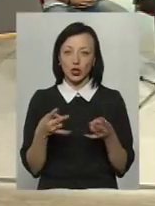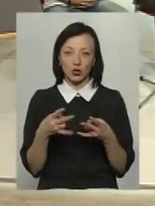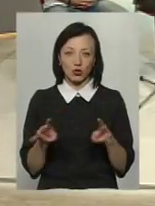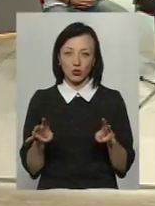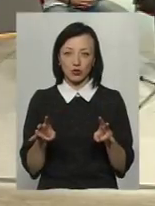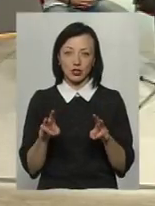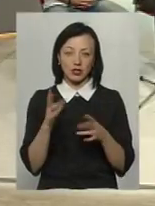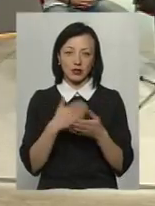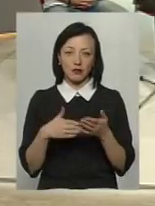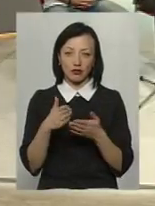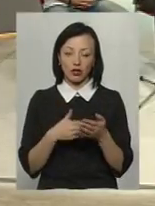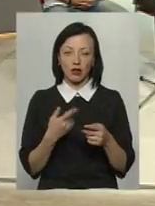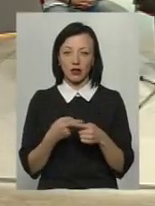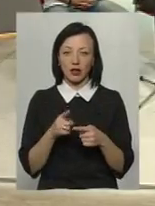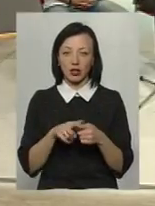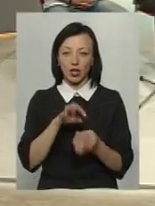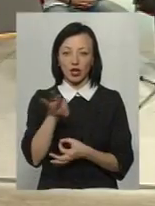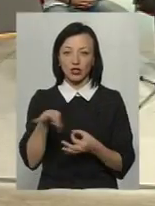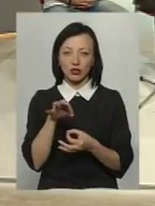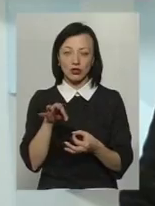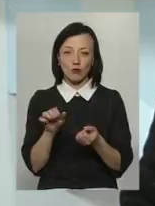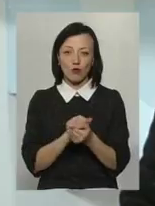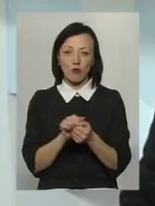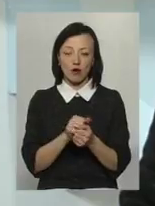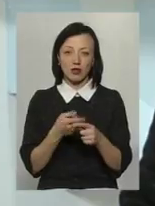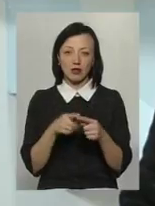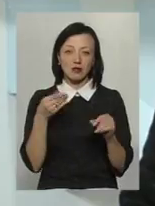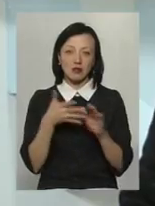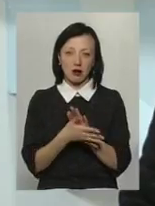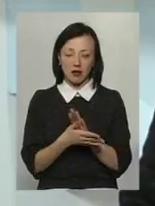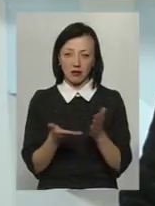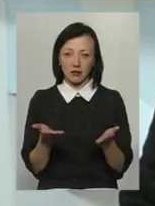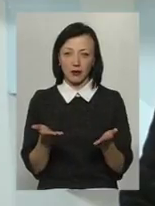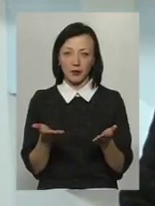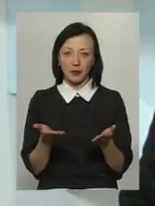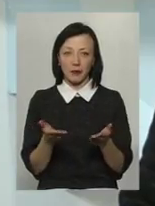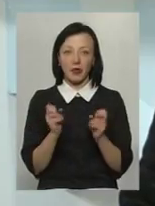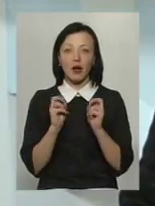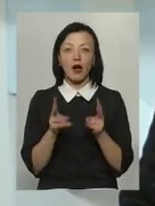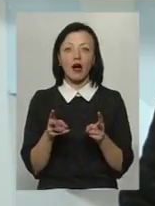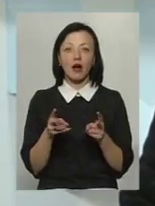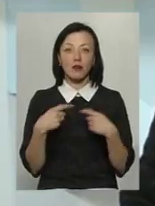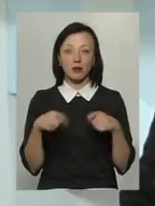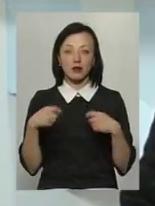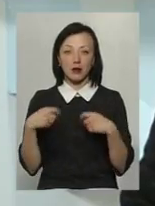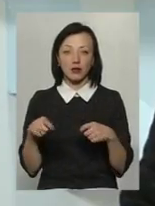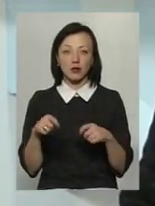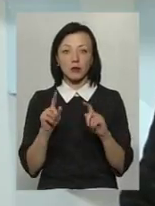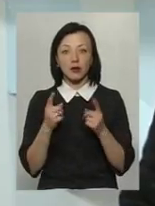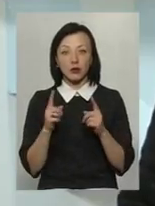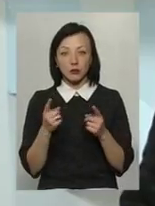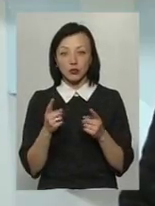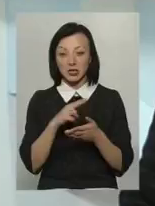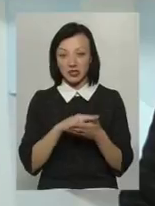ця лишня буважка, це затрата для нього. А я кажу, як же ви реалізуєте, тому що